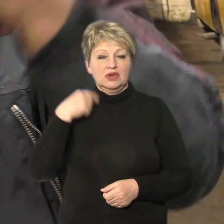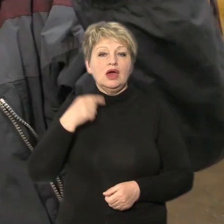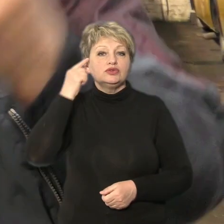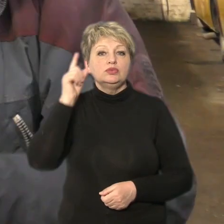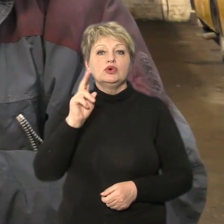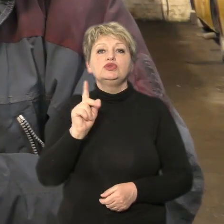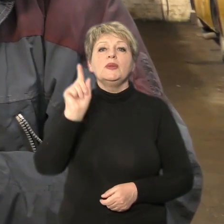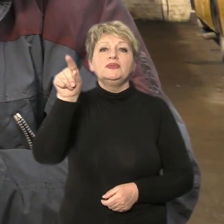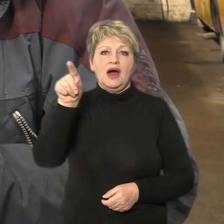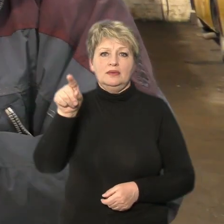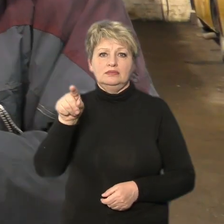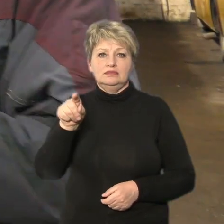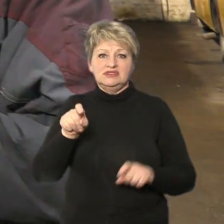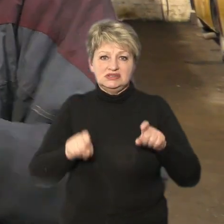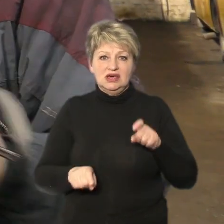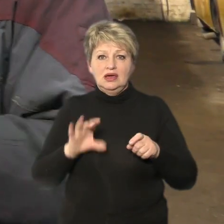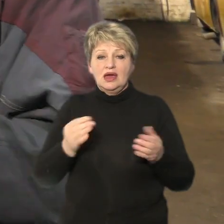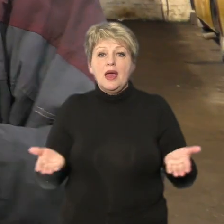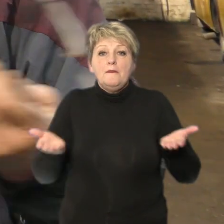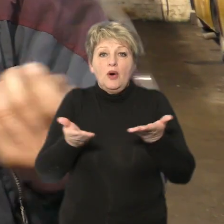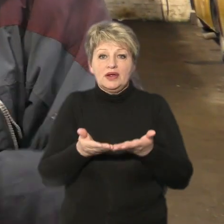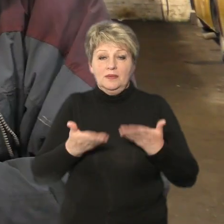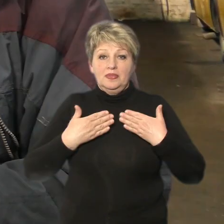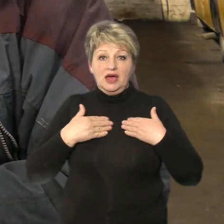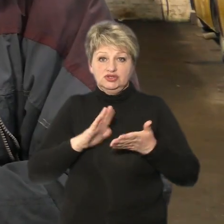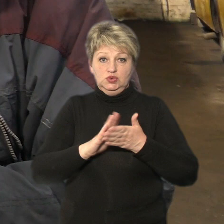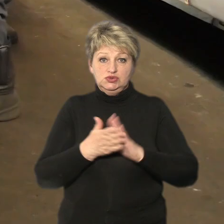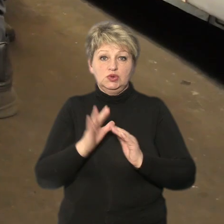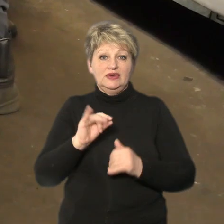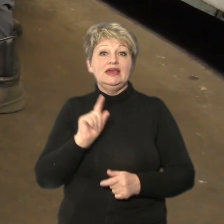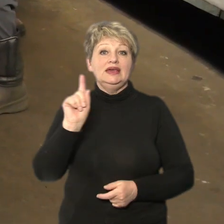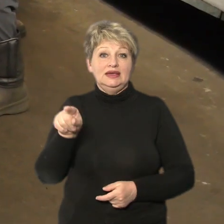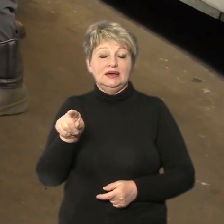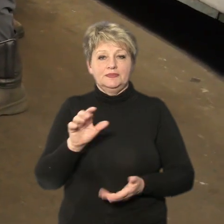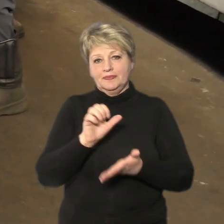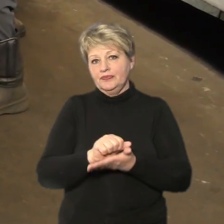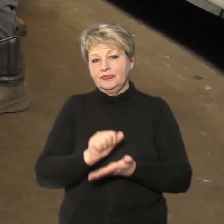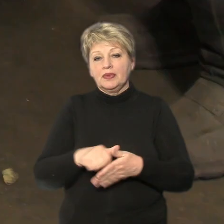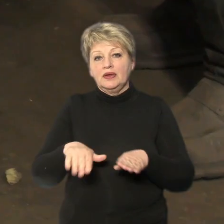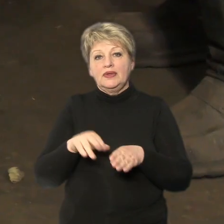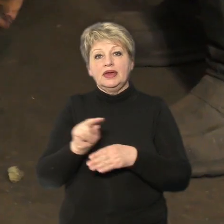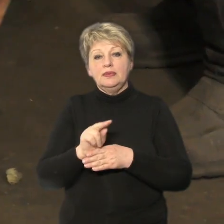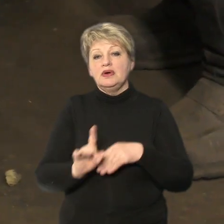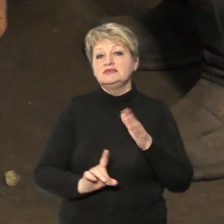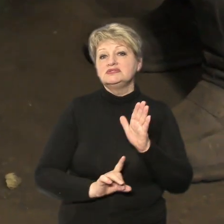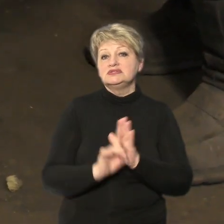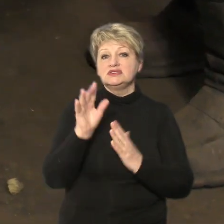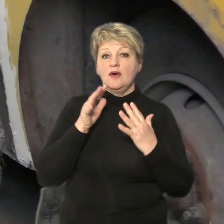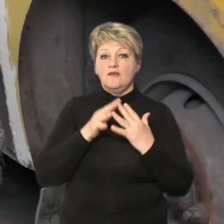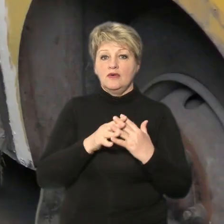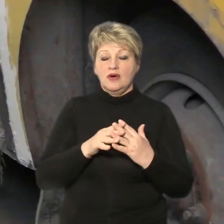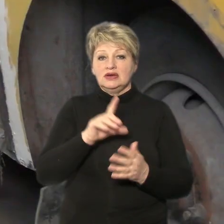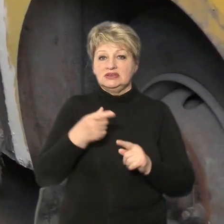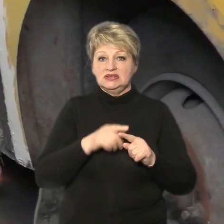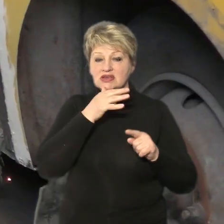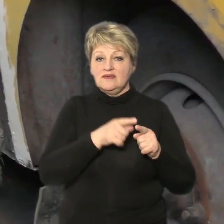хто там сидить, скажу, і порівнюю наші услові їхніми. Займаються таким ремонтом і спочатку повномасштабної. За